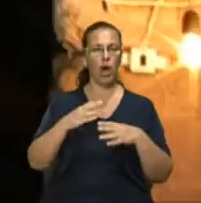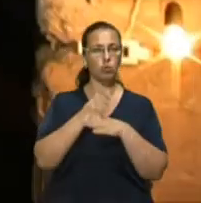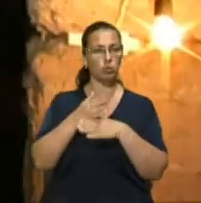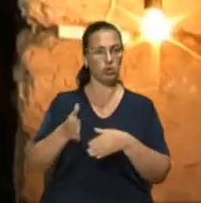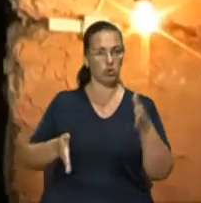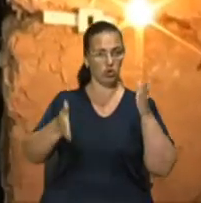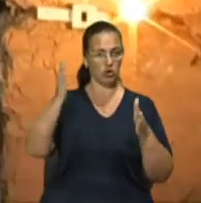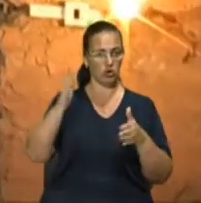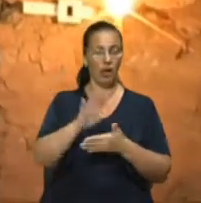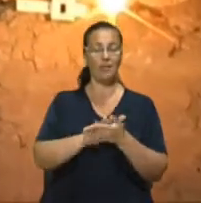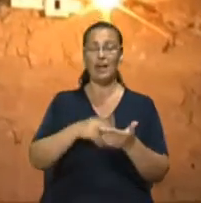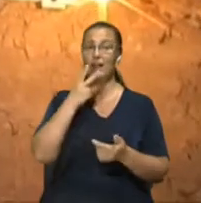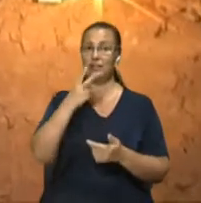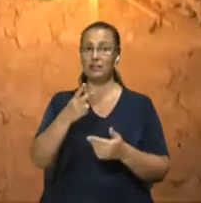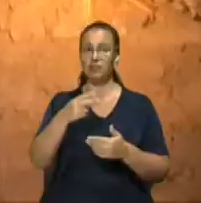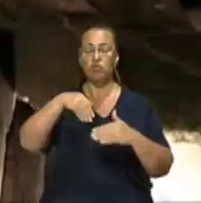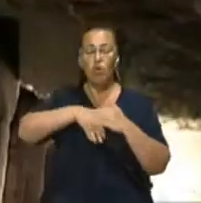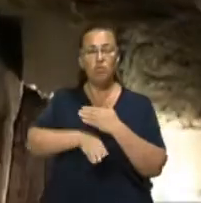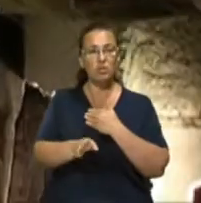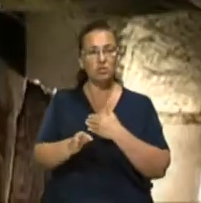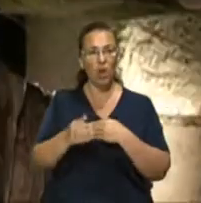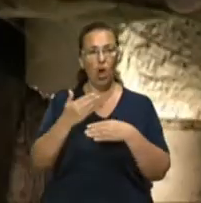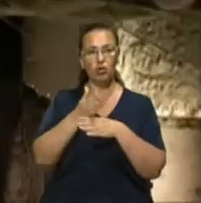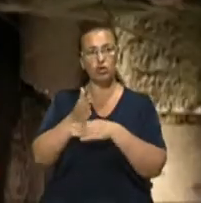Далі дивляться, чи є тріщини у підвалі будинку.